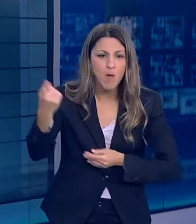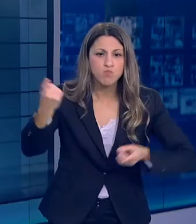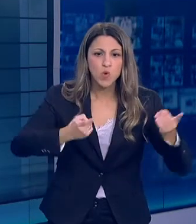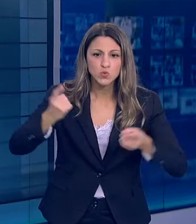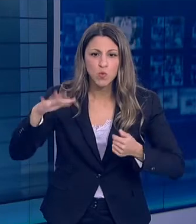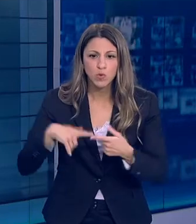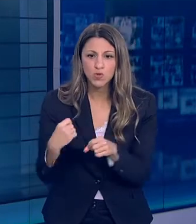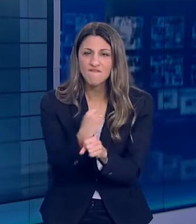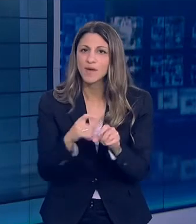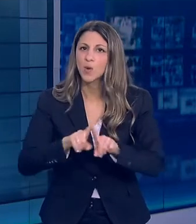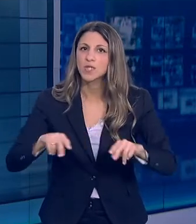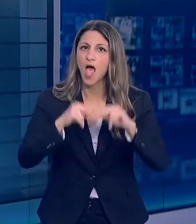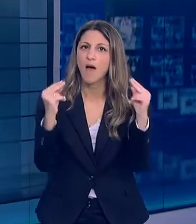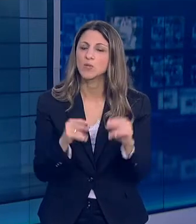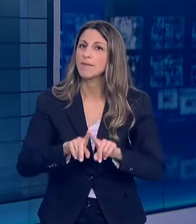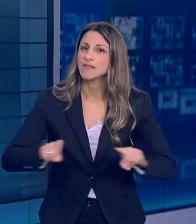χορήγηση της θεραπευτικής